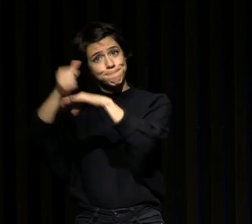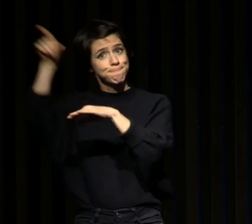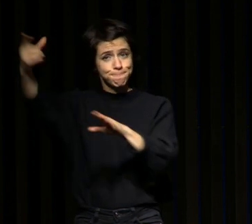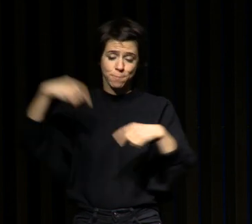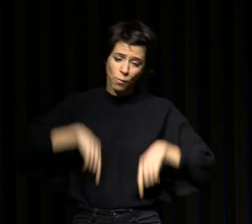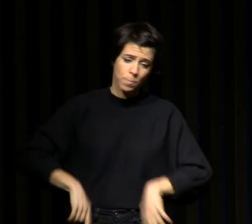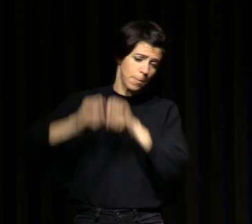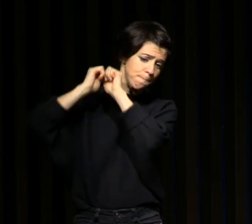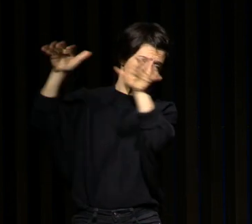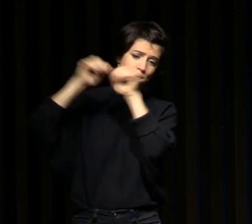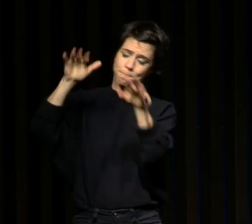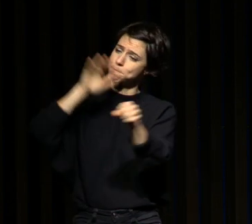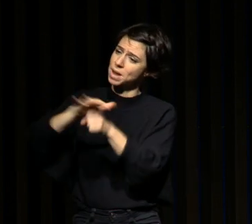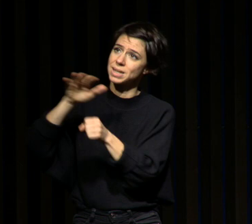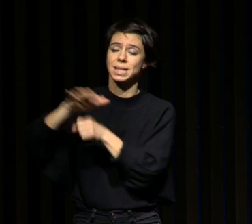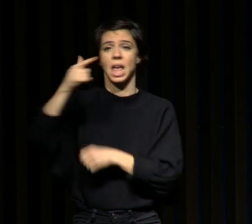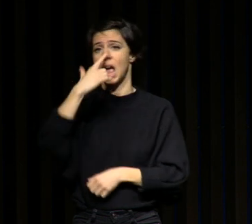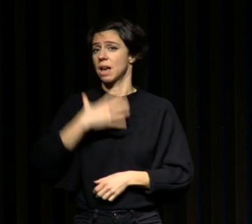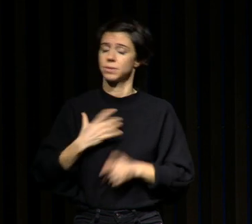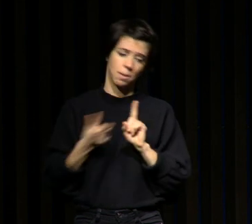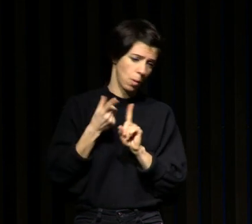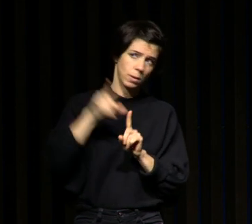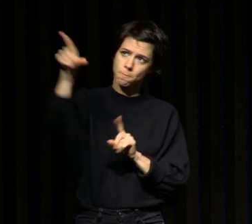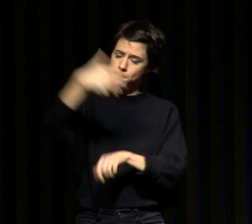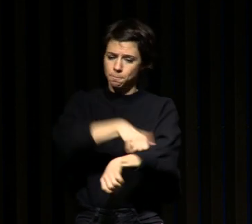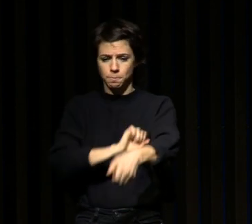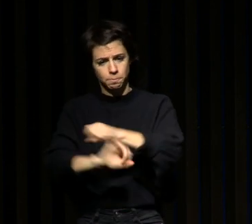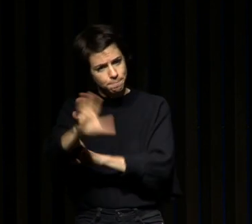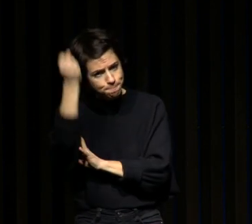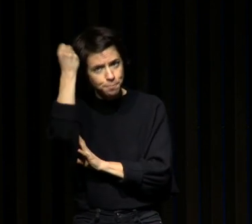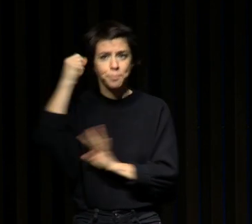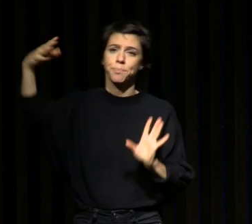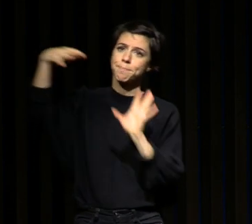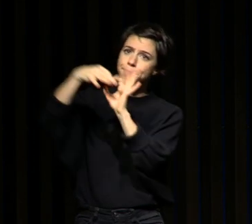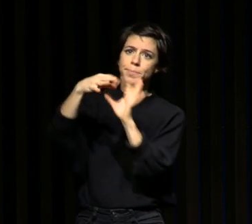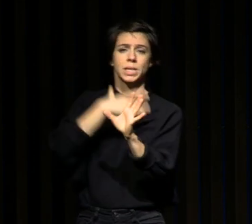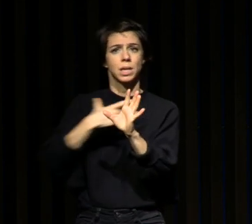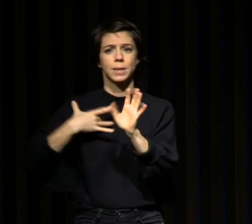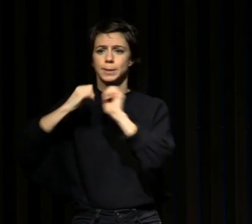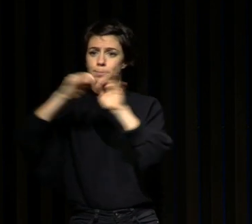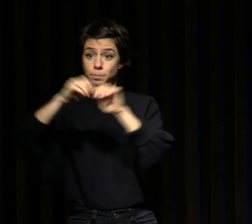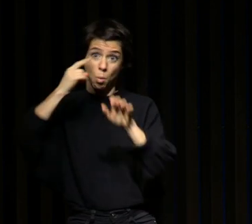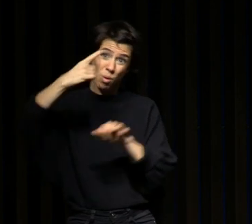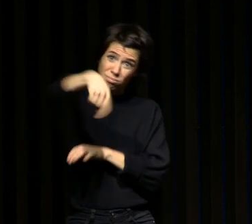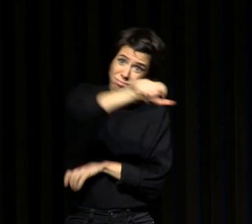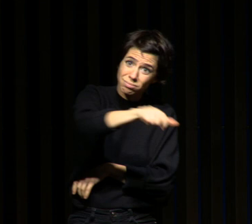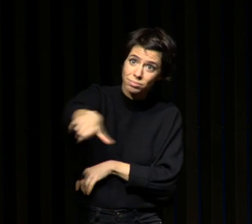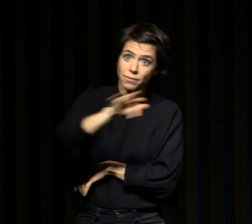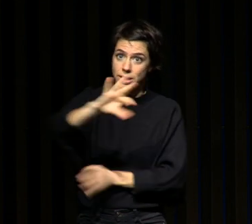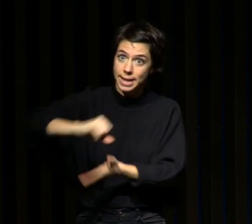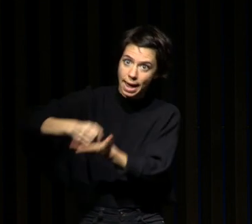corriger en tout cas il y un programme enclenché rapidement avec les pouvoirs publics pour aider les Français au même titre que